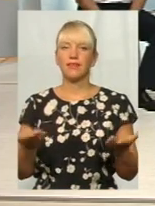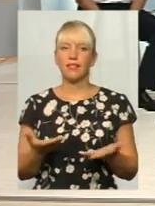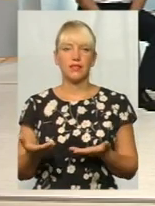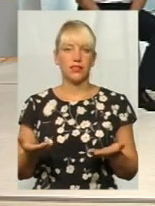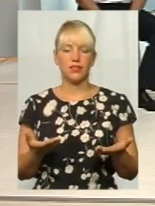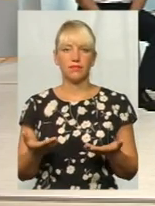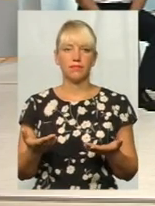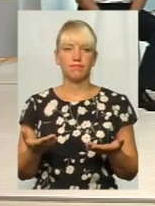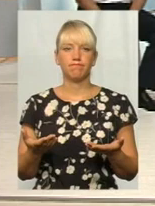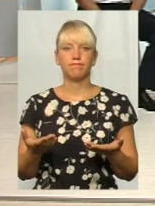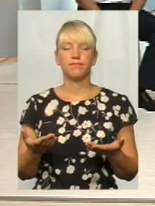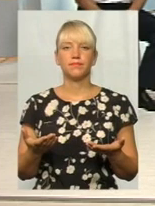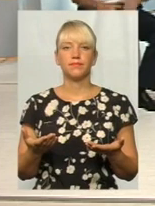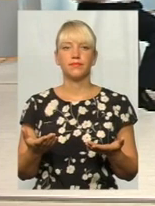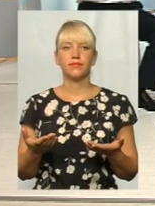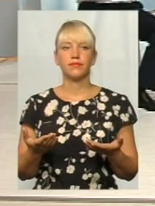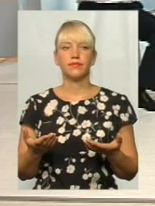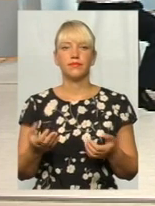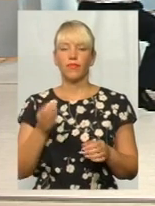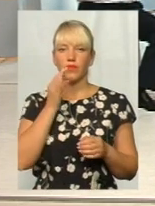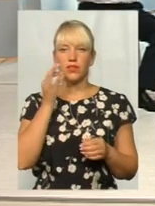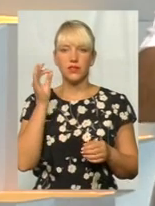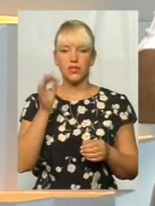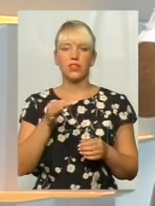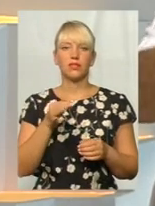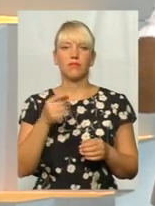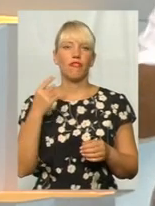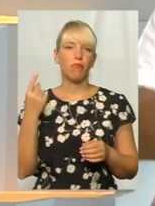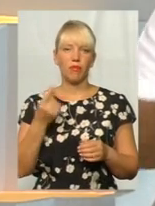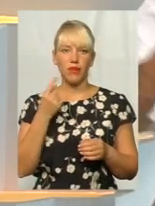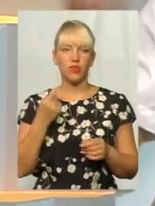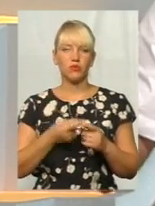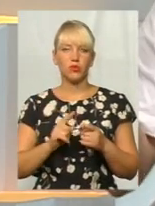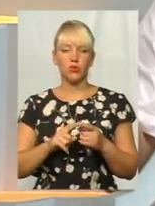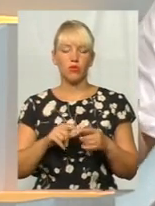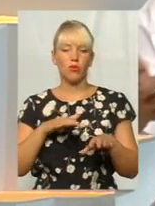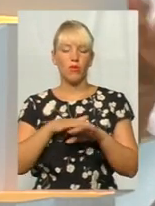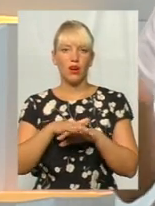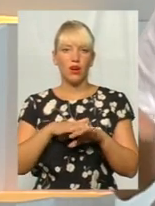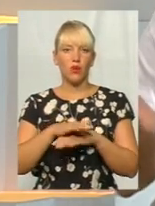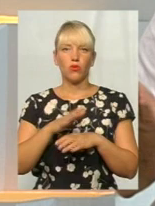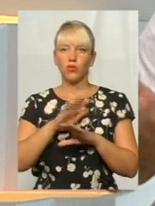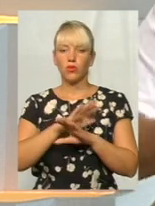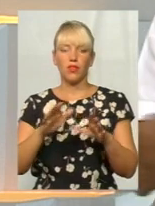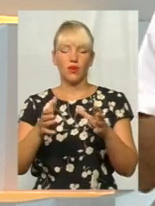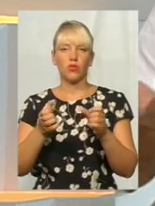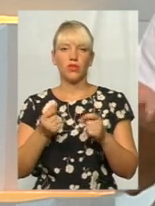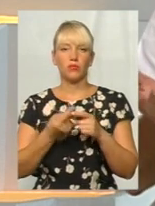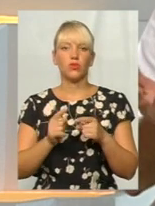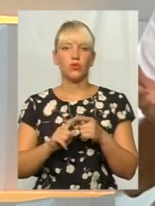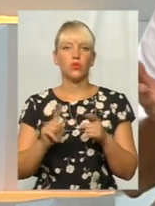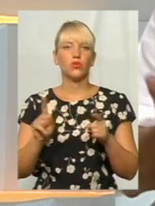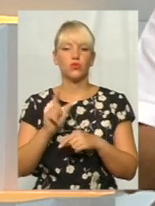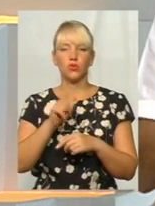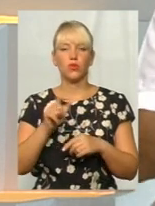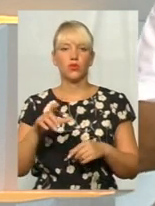скажімо, в першому цьому перерахунку не отримають того, що люди